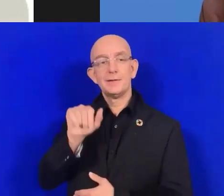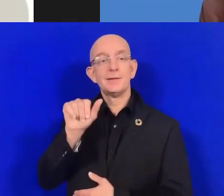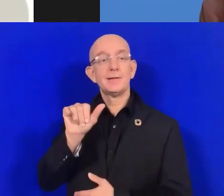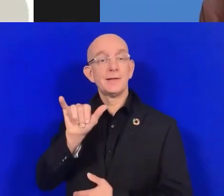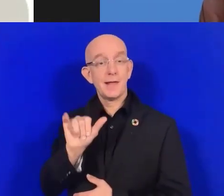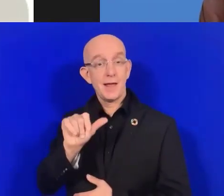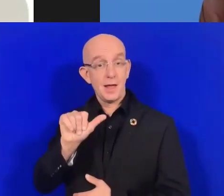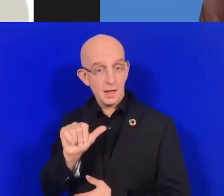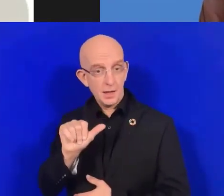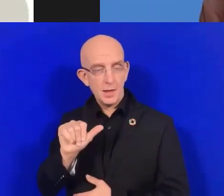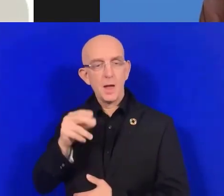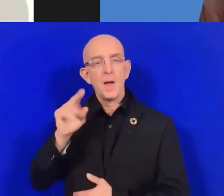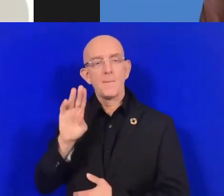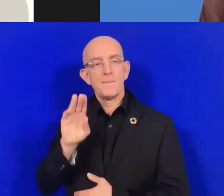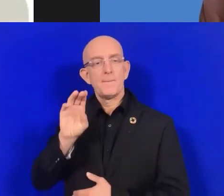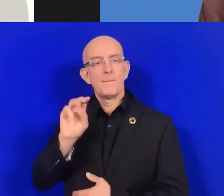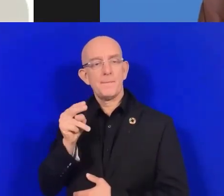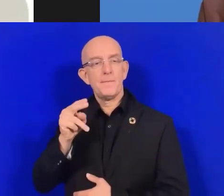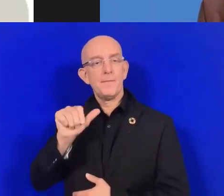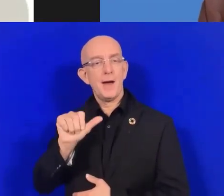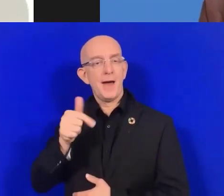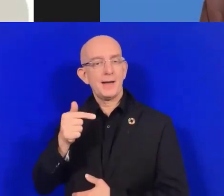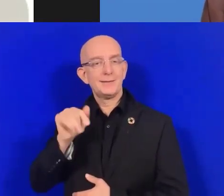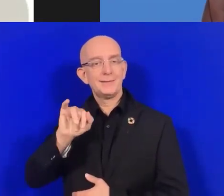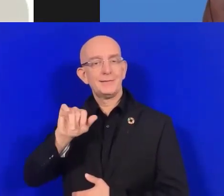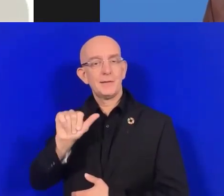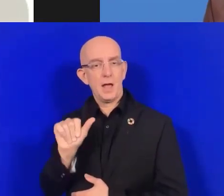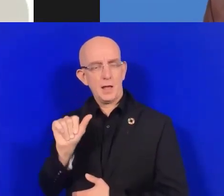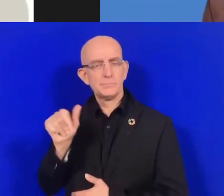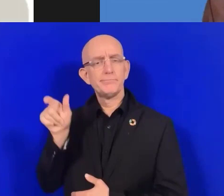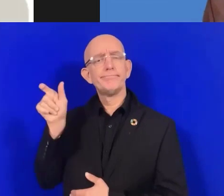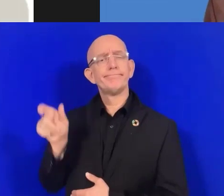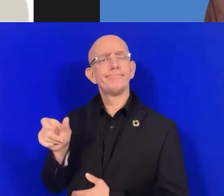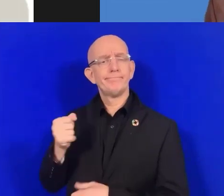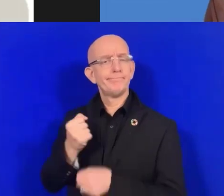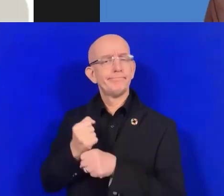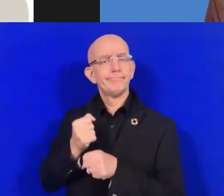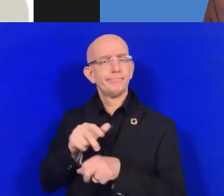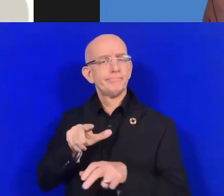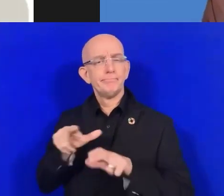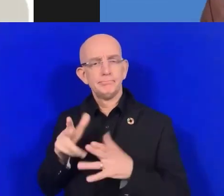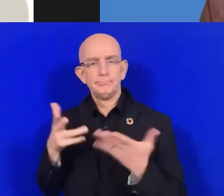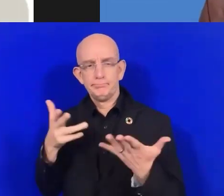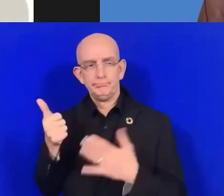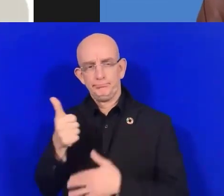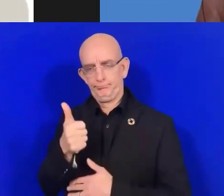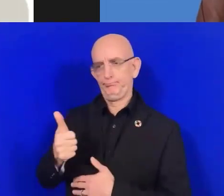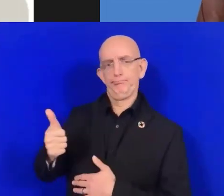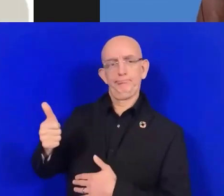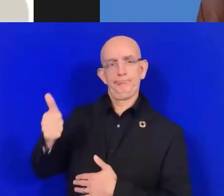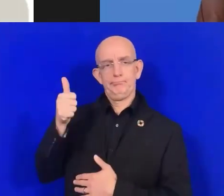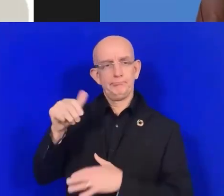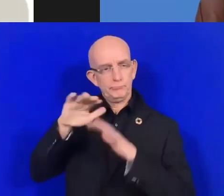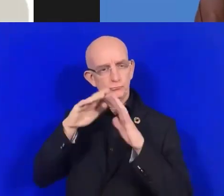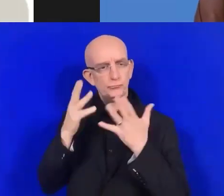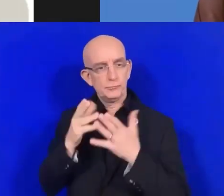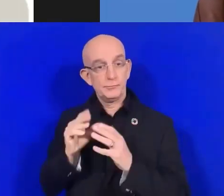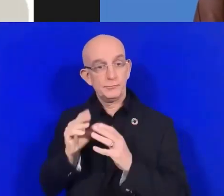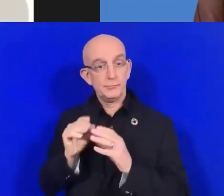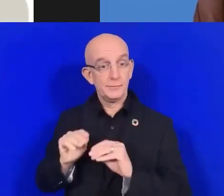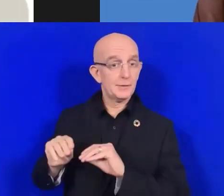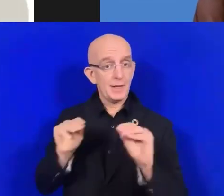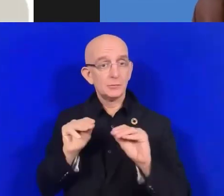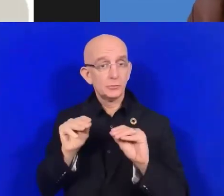Comment est-ce que nous pouvons utiliser cet outil et comment est-ce que nous pouvons améliorer la planification des